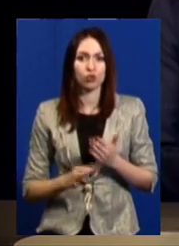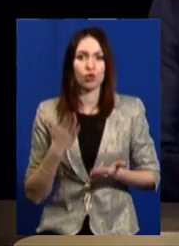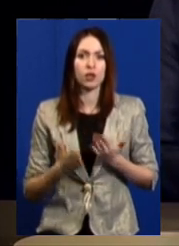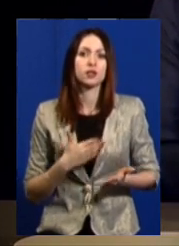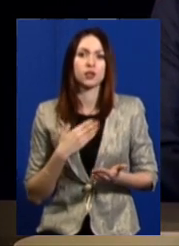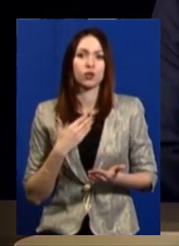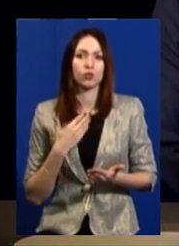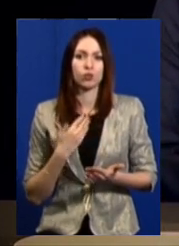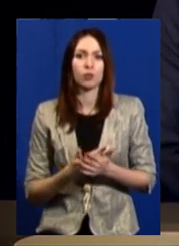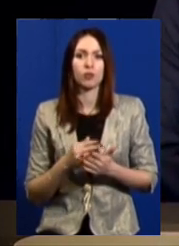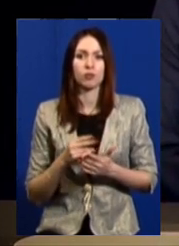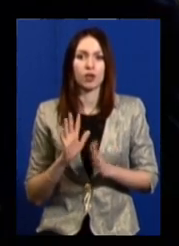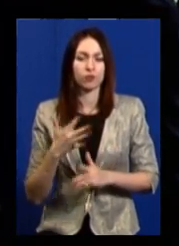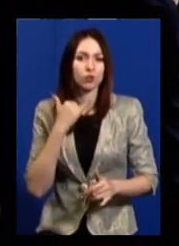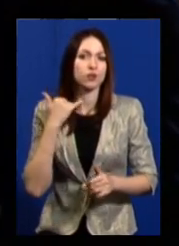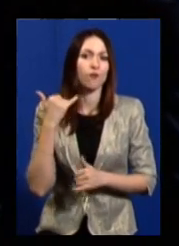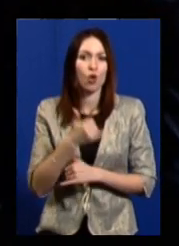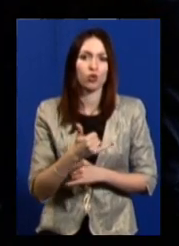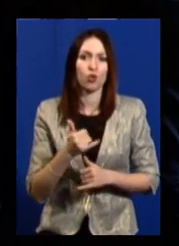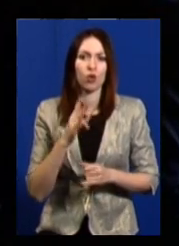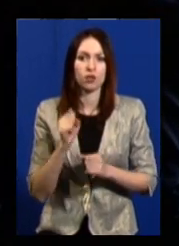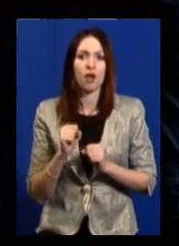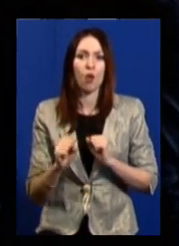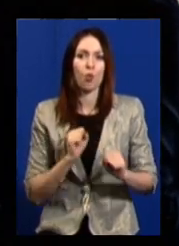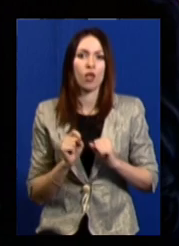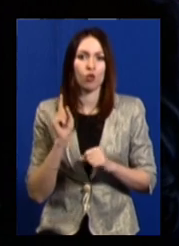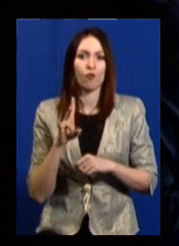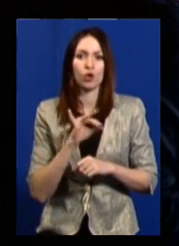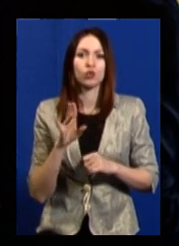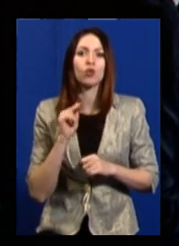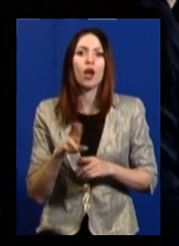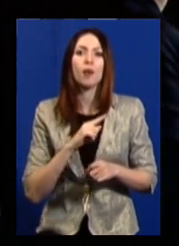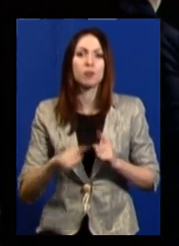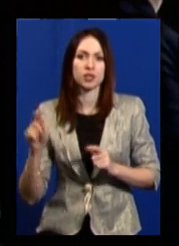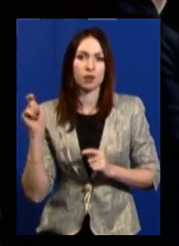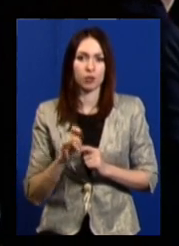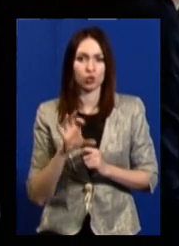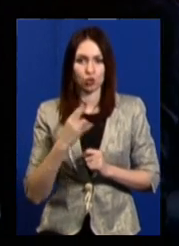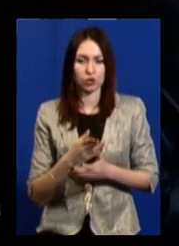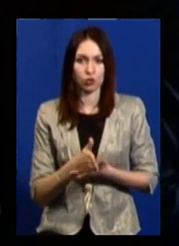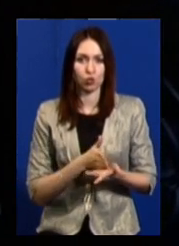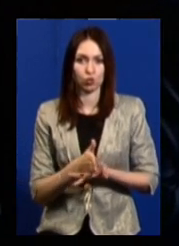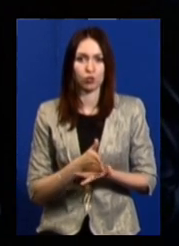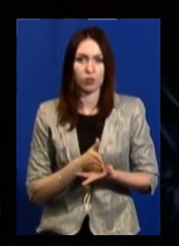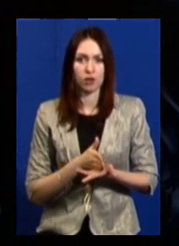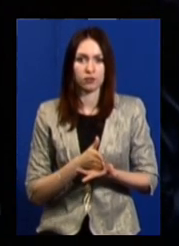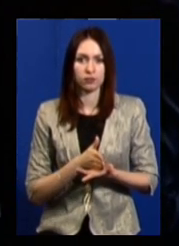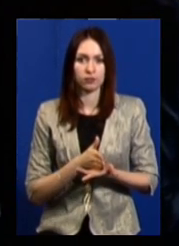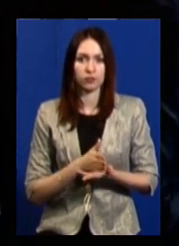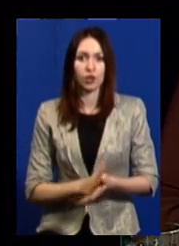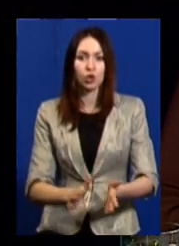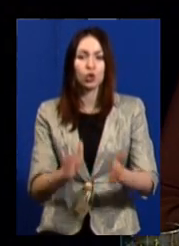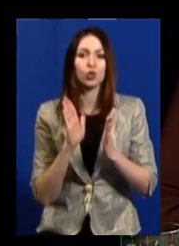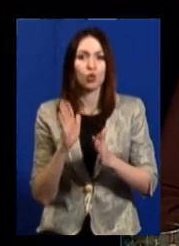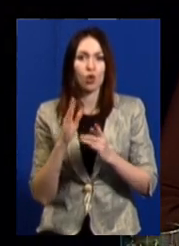надійшов дзвінок на, скажімо, урядову лінію, як швидко приїдуть соціальні служби, оця колегіальна… Тільки